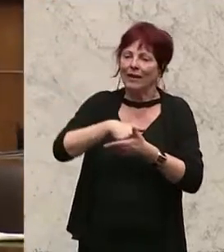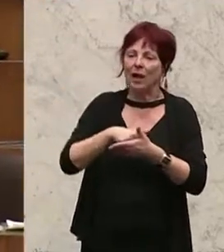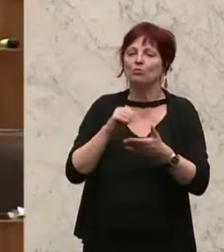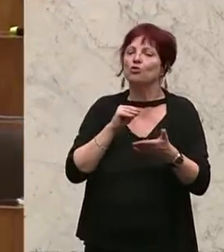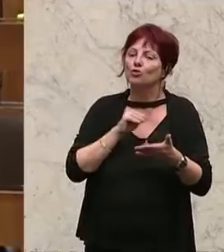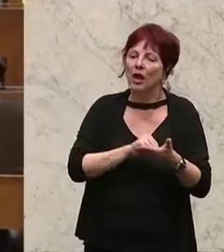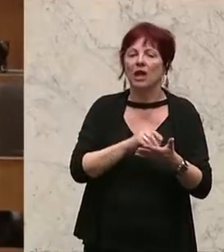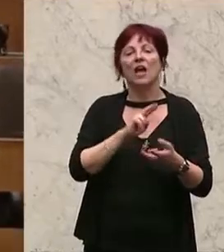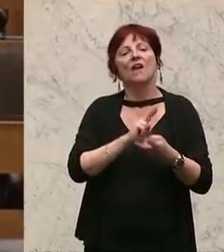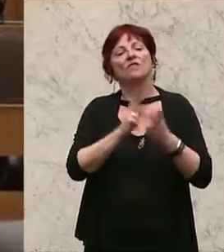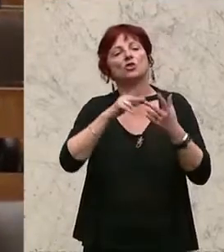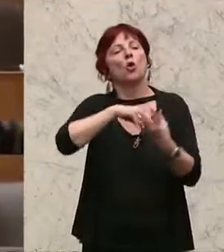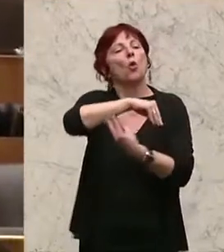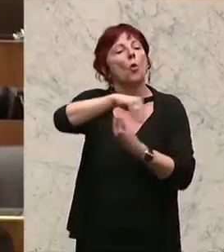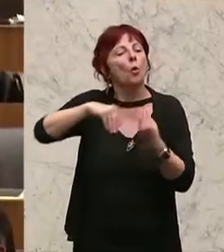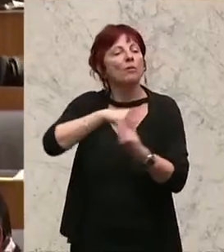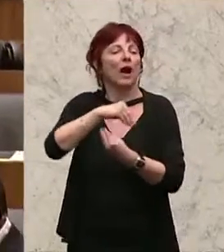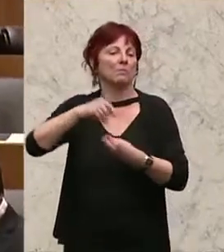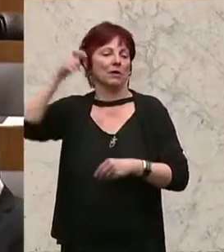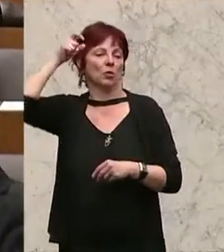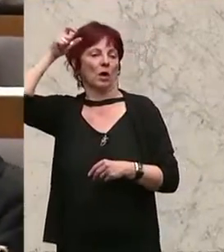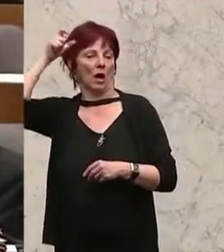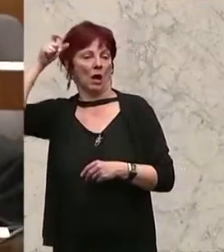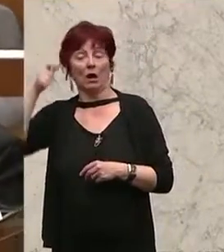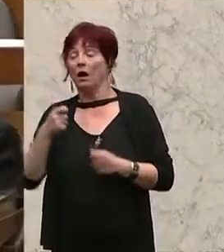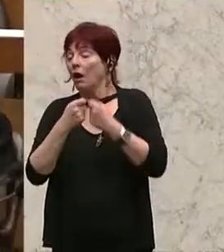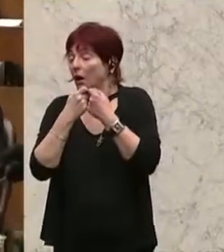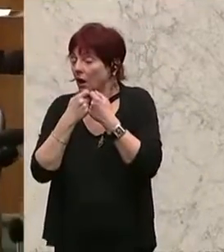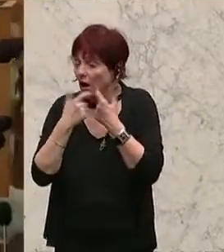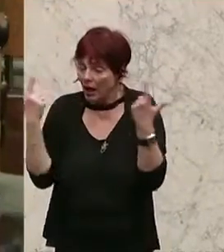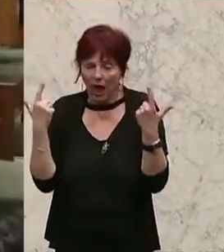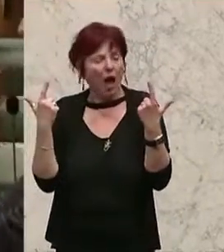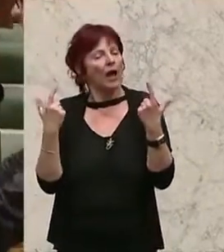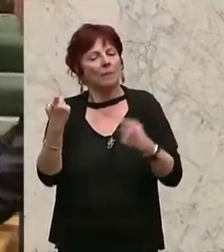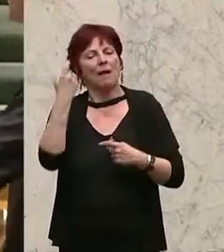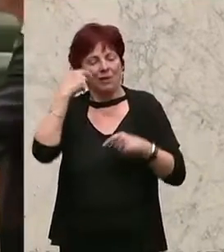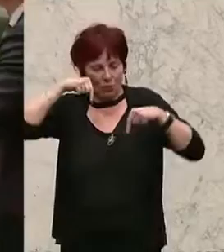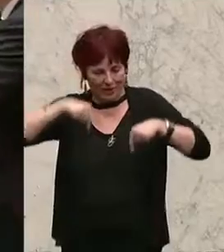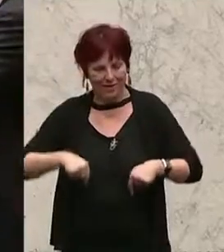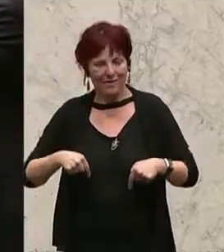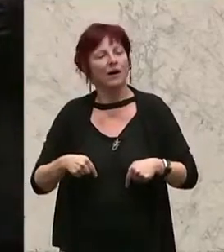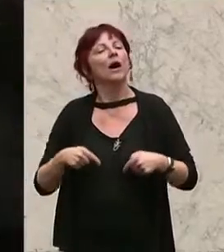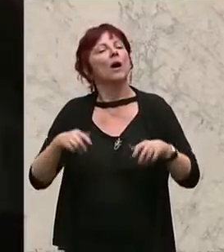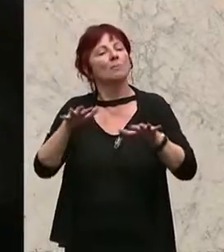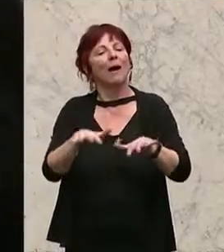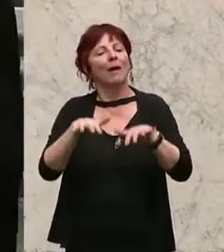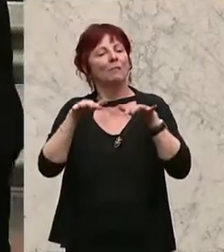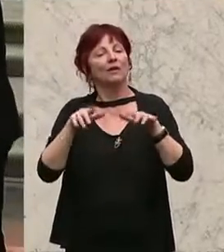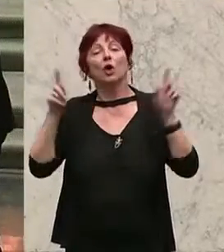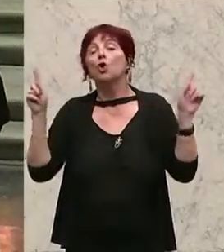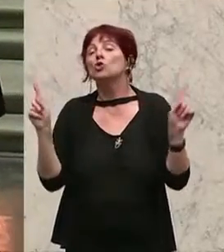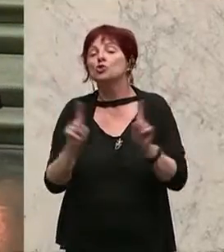ist. Und darin ist klar ausgedrückt, dass es eine klare Position hier aus dem Hohen Haus gibt, dass man keine